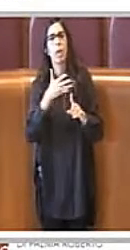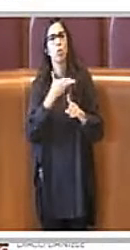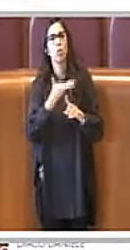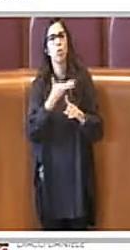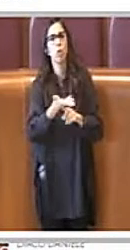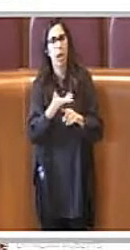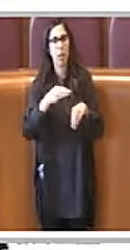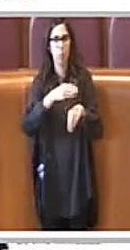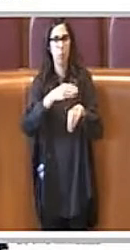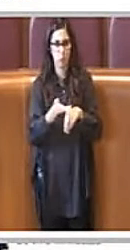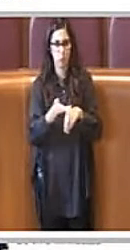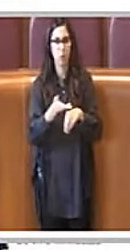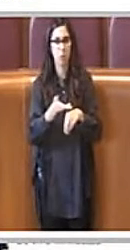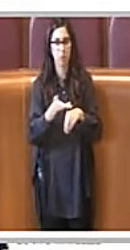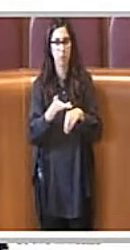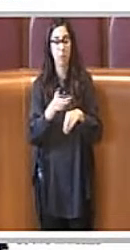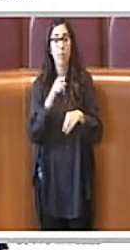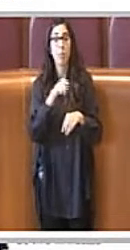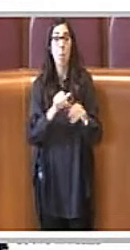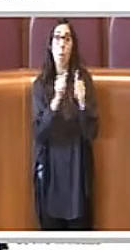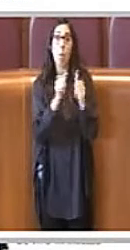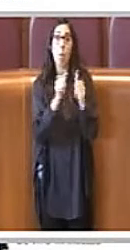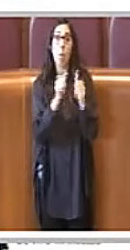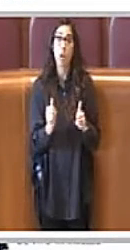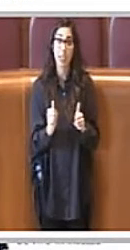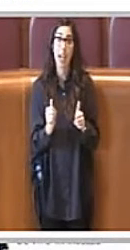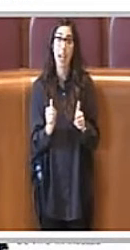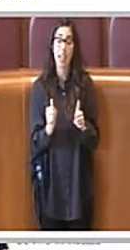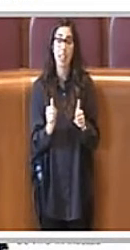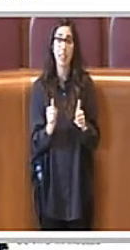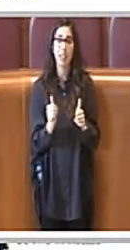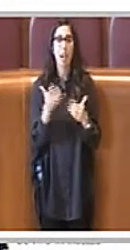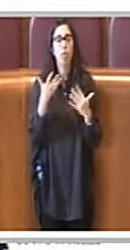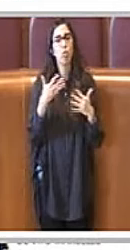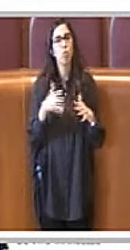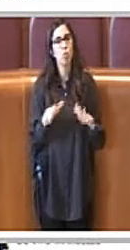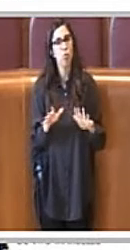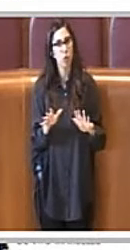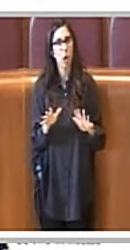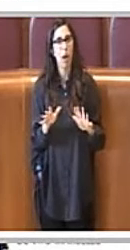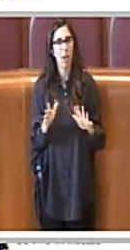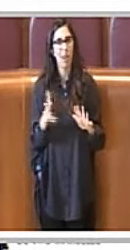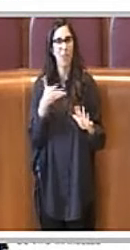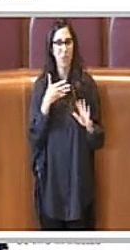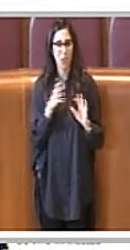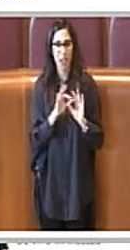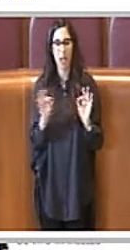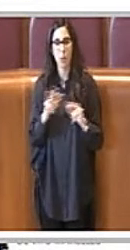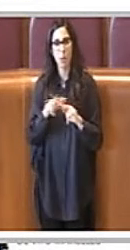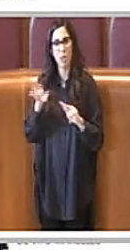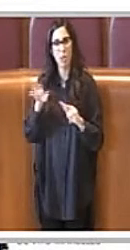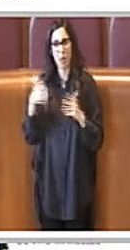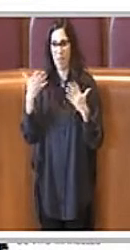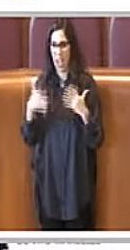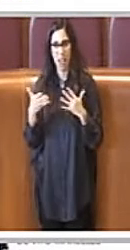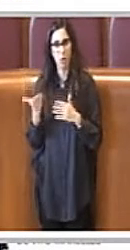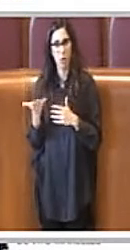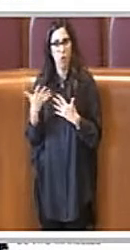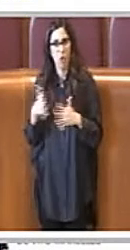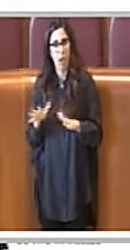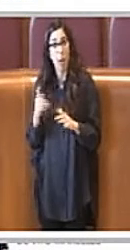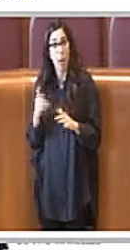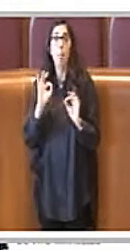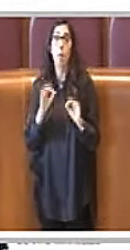tra l'altro è stata già anticipata da alcuni municipi Proprio stamattina ho